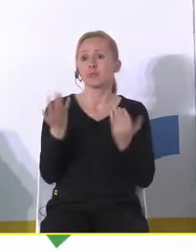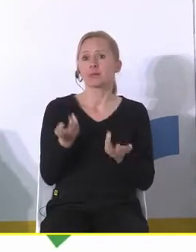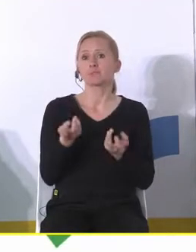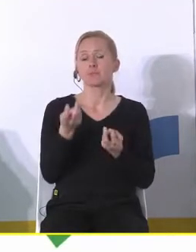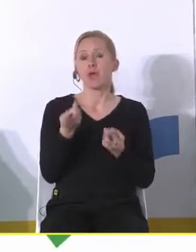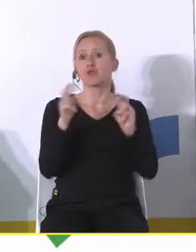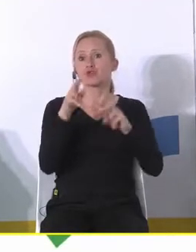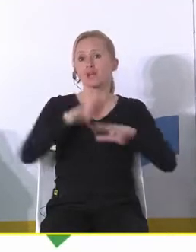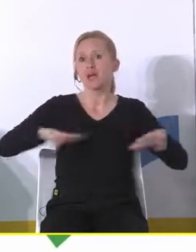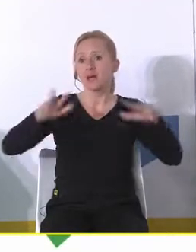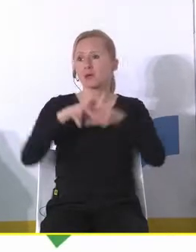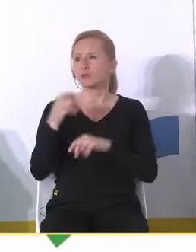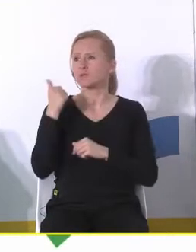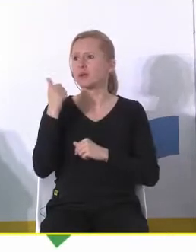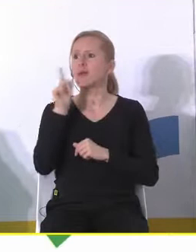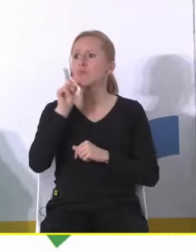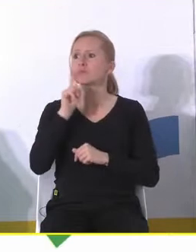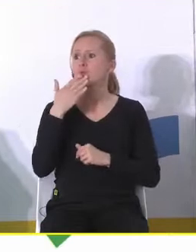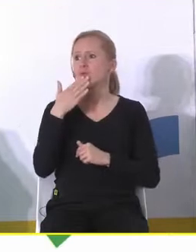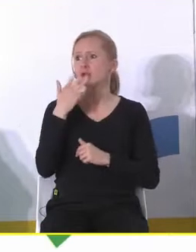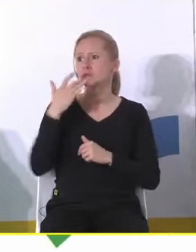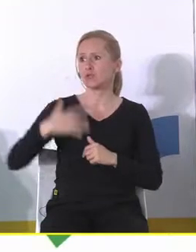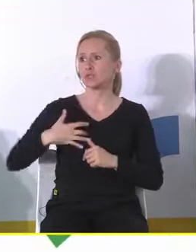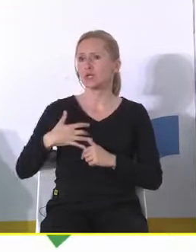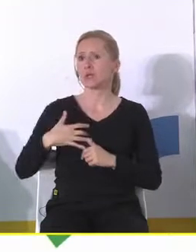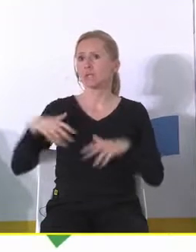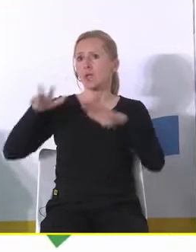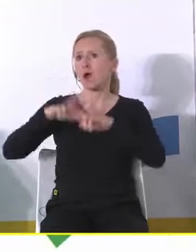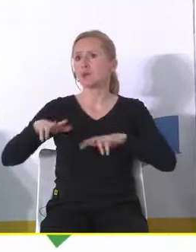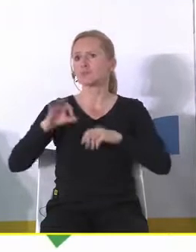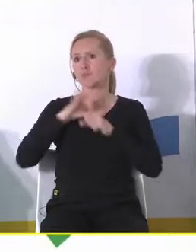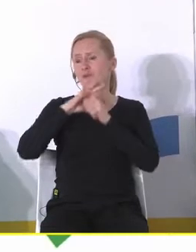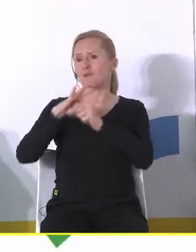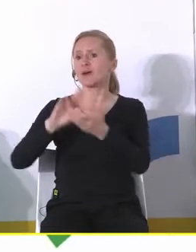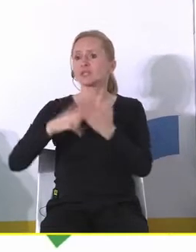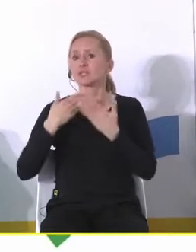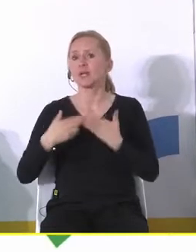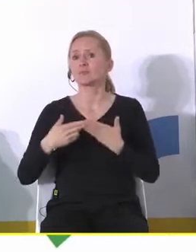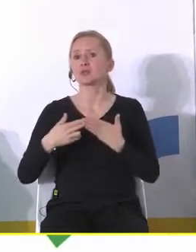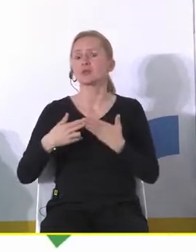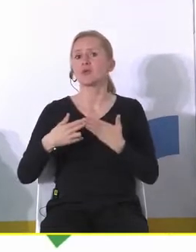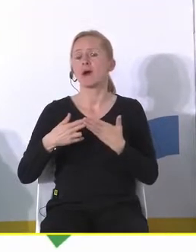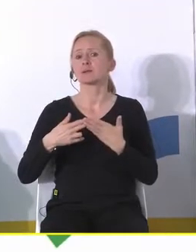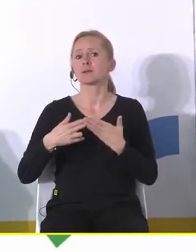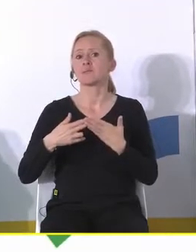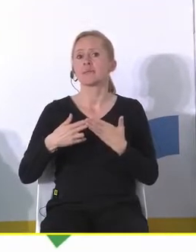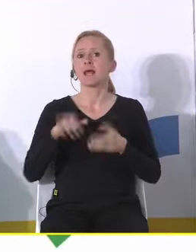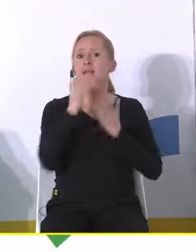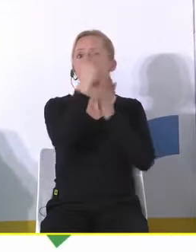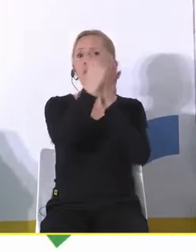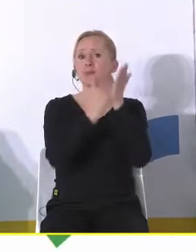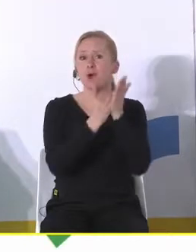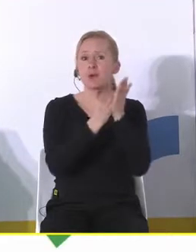świetną rzecz powiedział Pan Paweł też wcześniej należałoby wprowadzić taki program